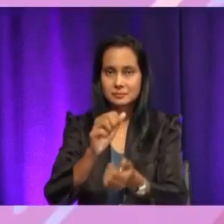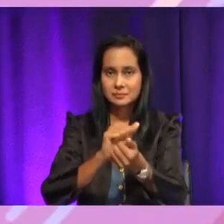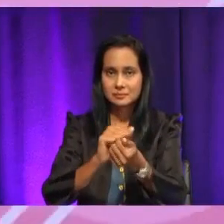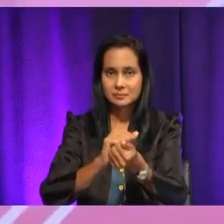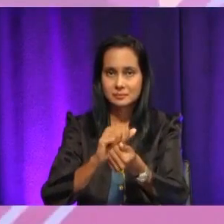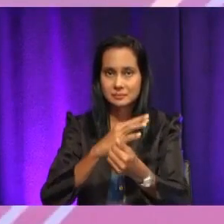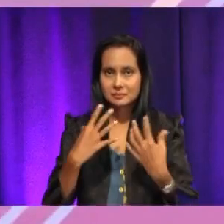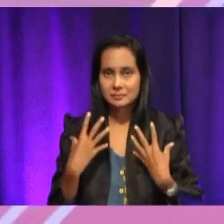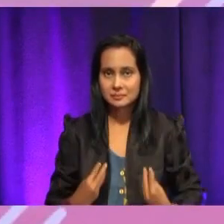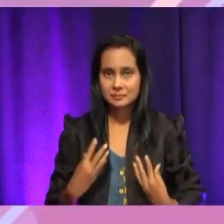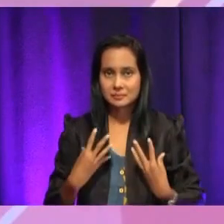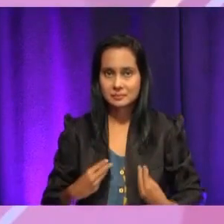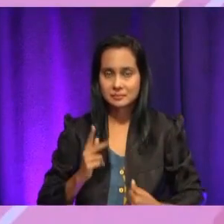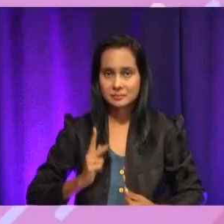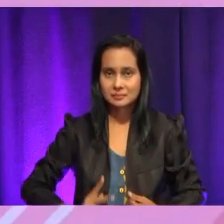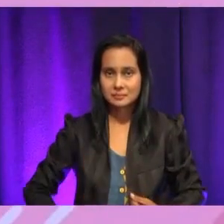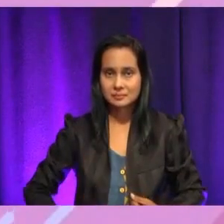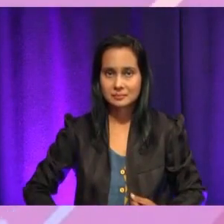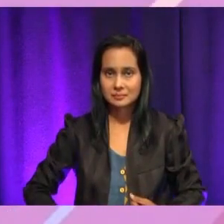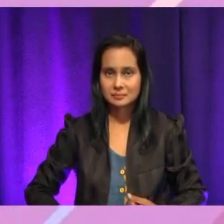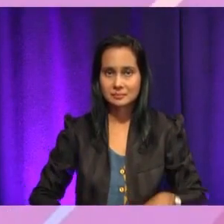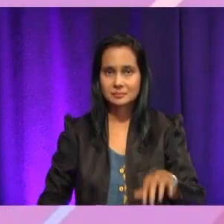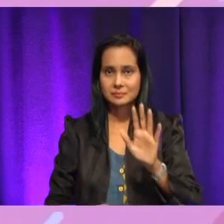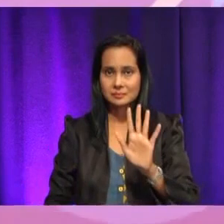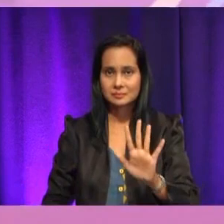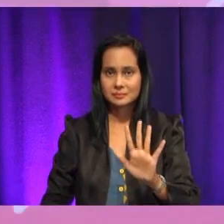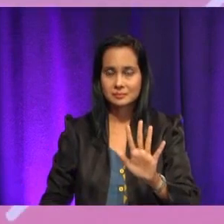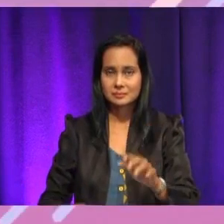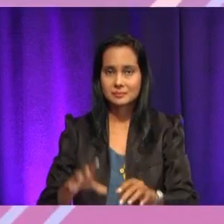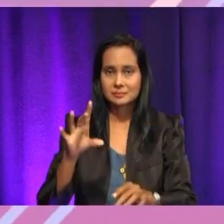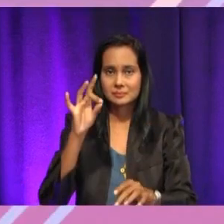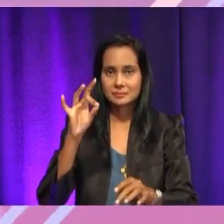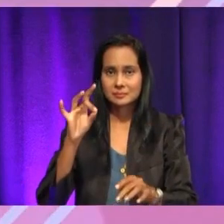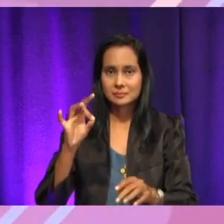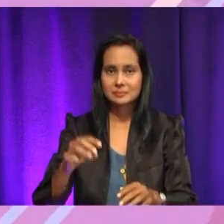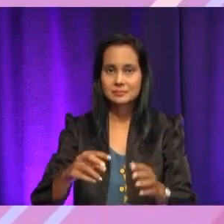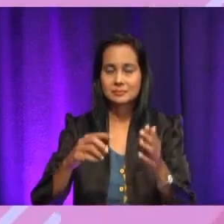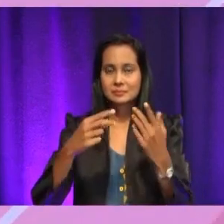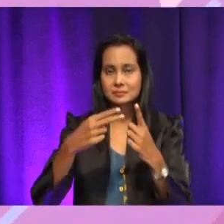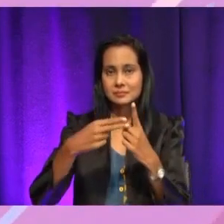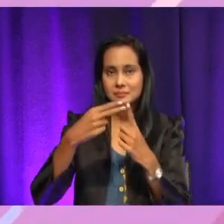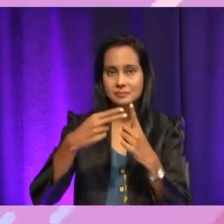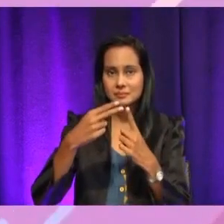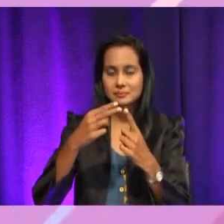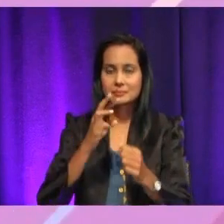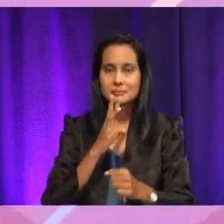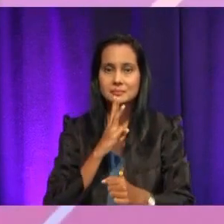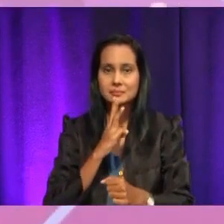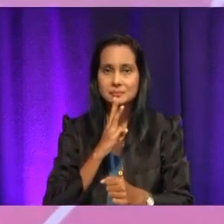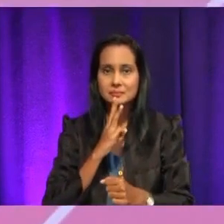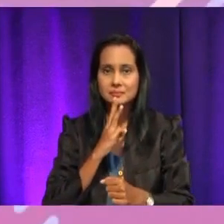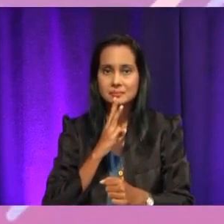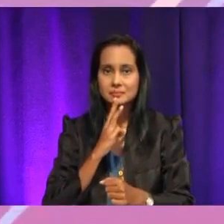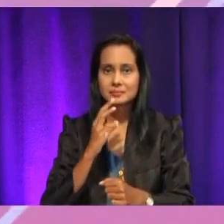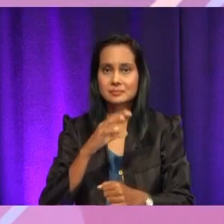dan pelembut kain. Kelima, pilih mode cucian atau suhu air. Keenam, sila